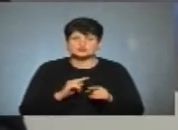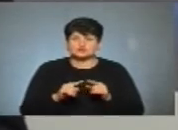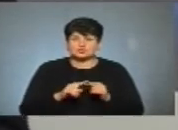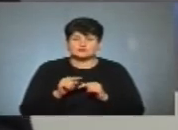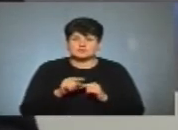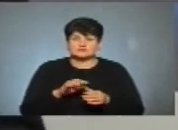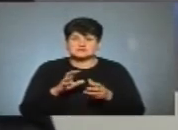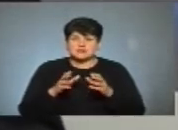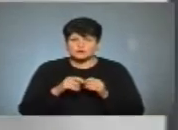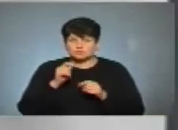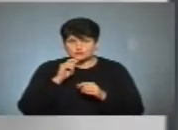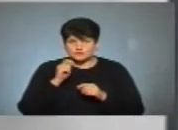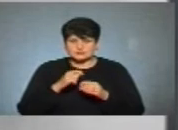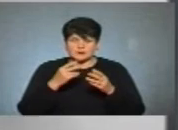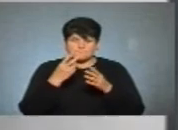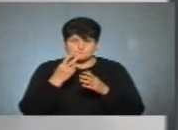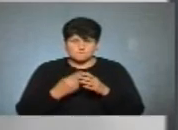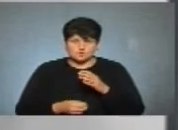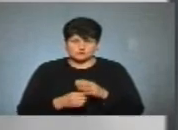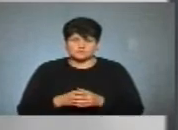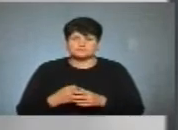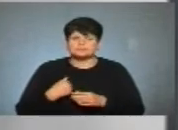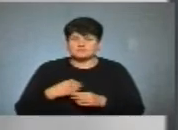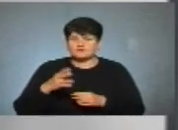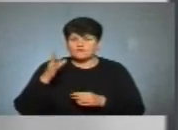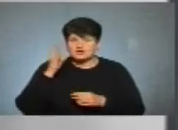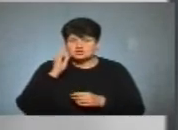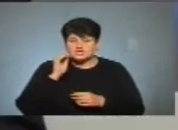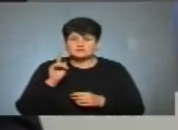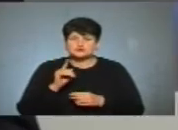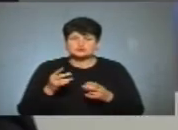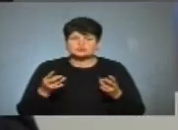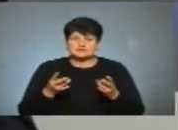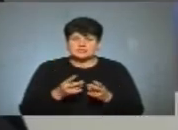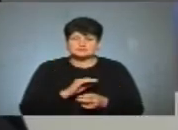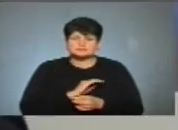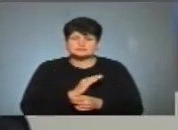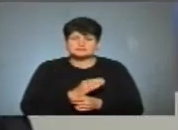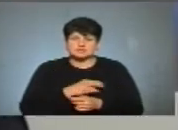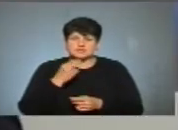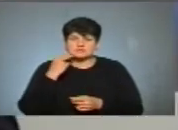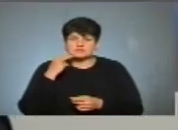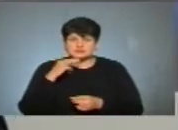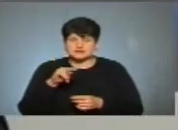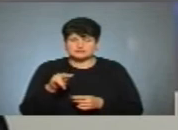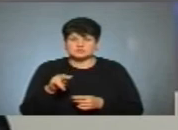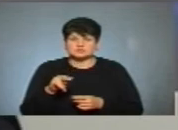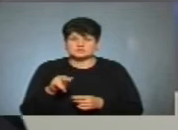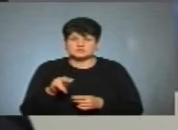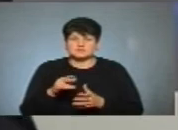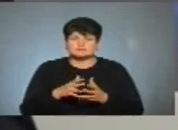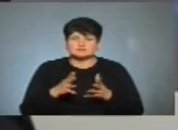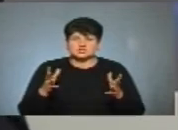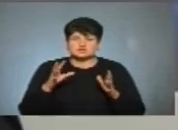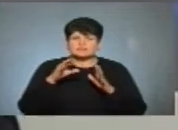загальному по Україні в ньому потонемо. Ми вважаємо, треба суттєво ефективніше, суттєво більше,